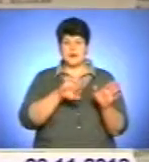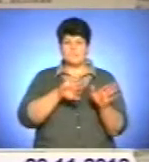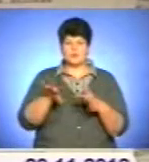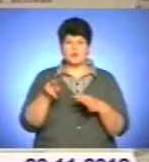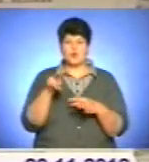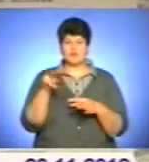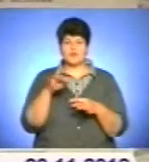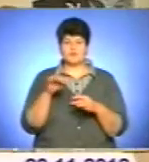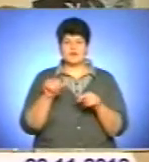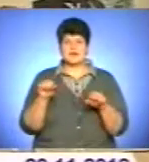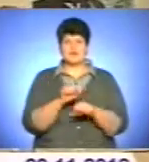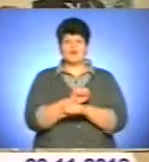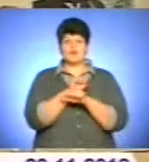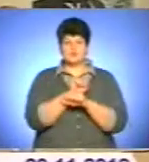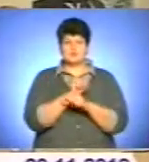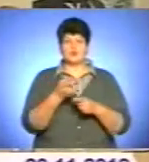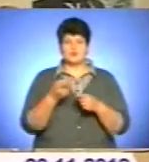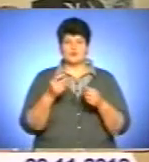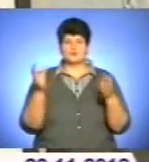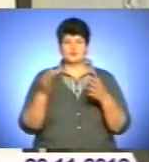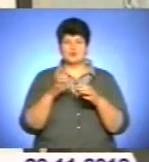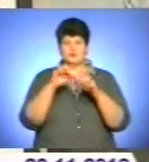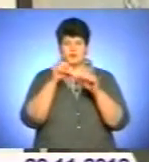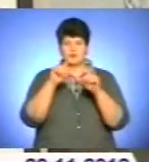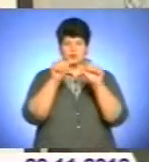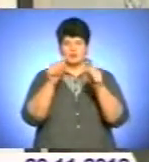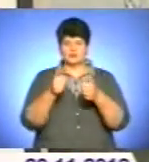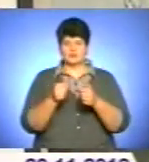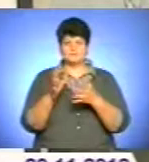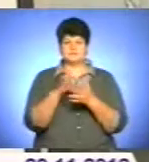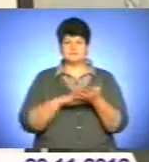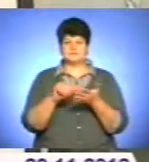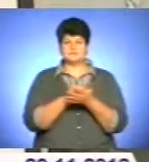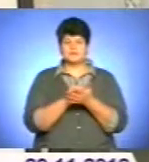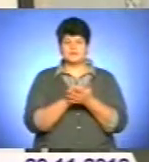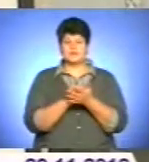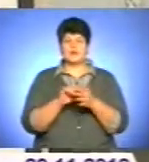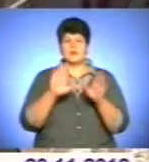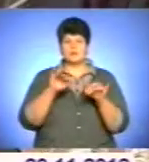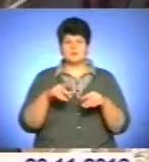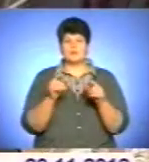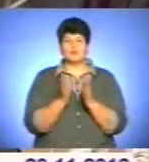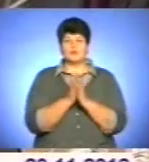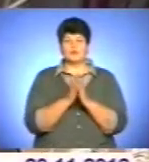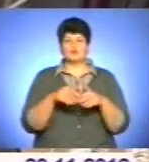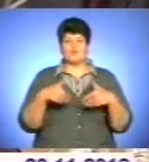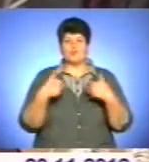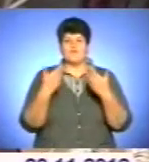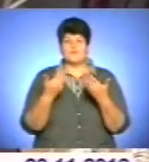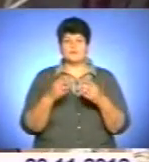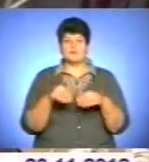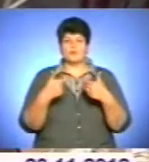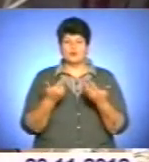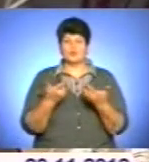революції, скульптуру знесли. За сто років після смерті реформатора, громадські організації пропонують повернути статую киянам.